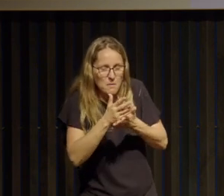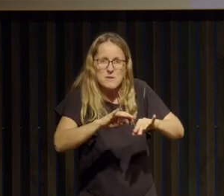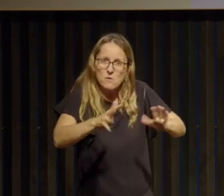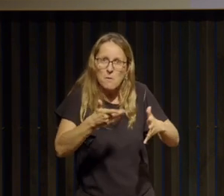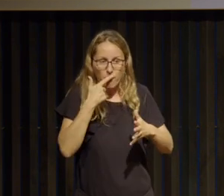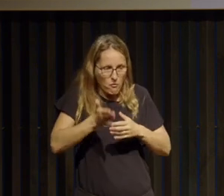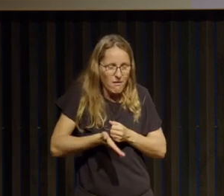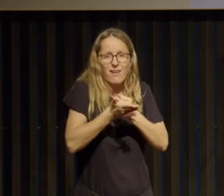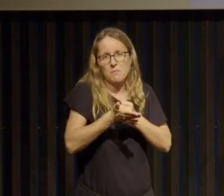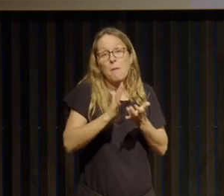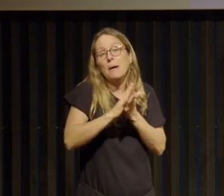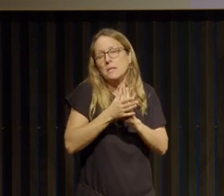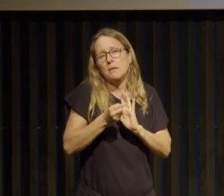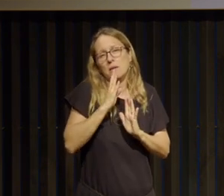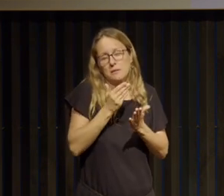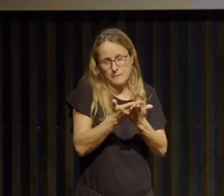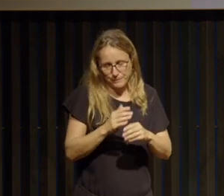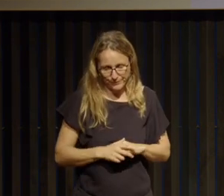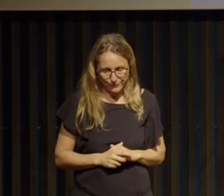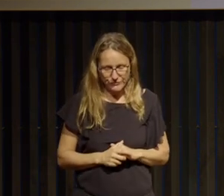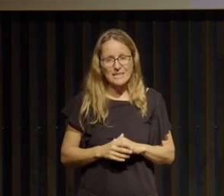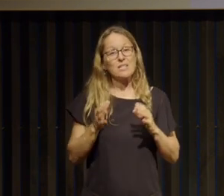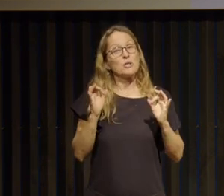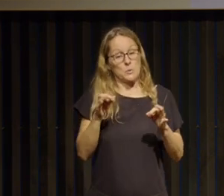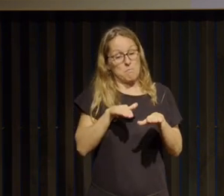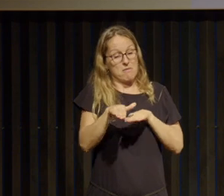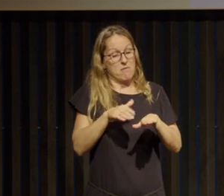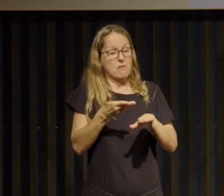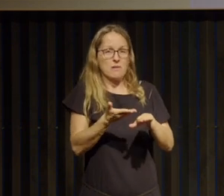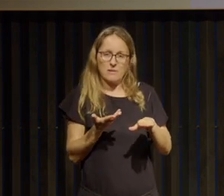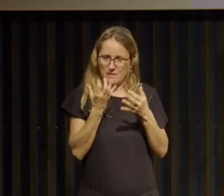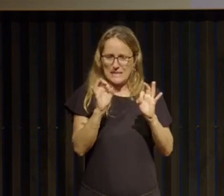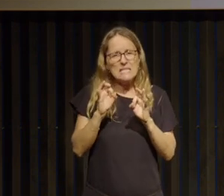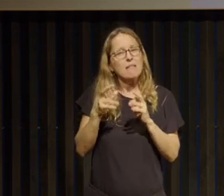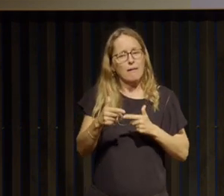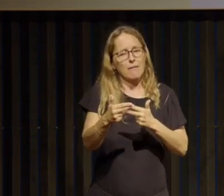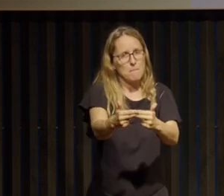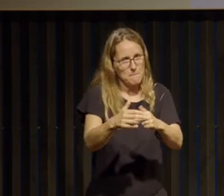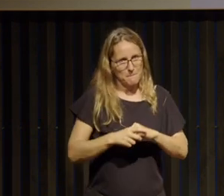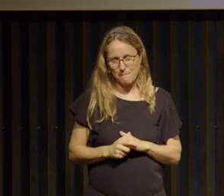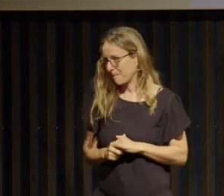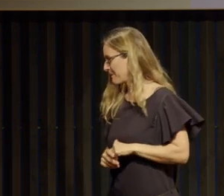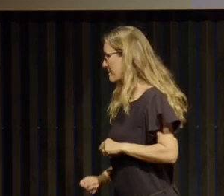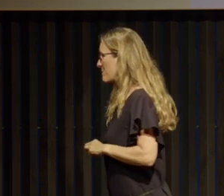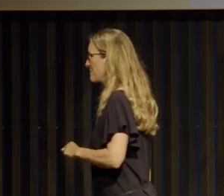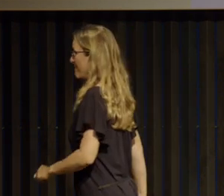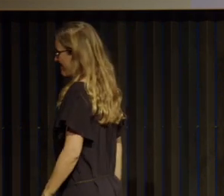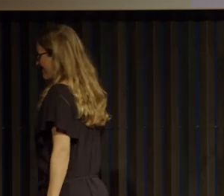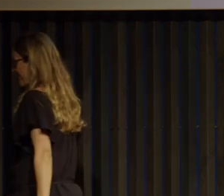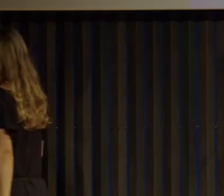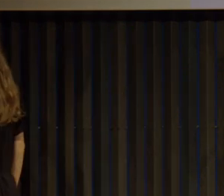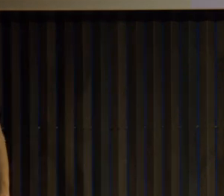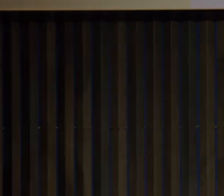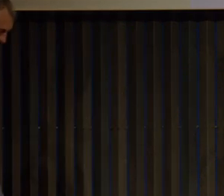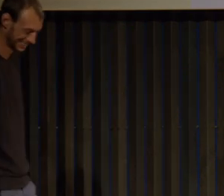en oeuvre Justement on en vient à cette méthode en dix étapes donc vous êtes guérie aujourd'hui de l'anorexie